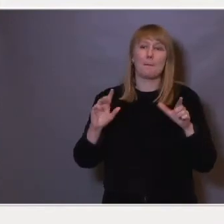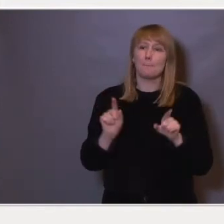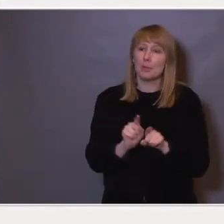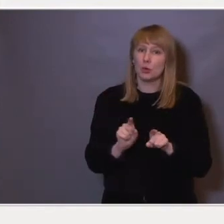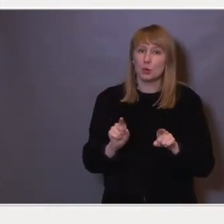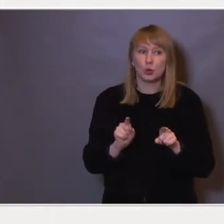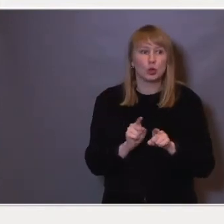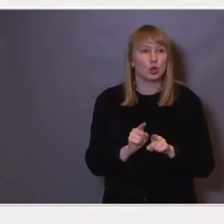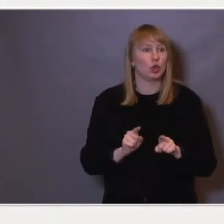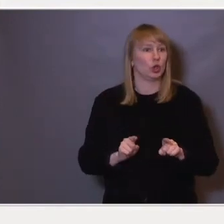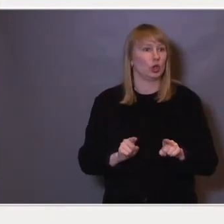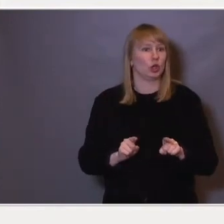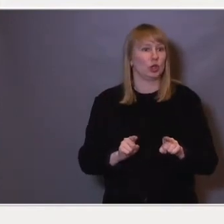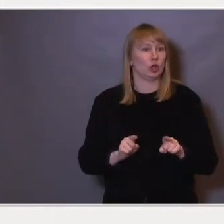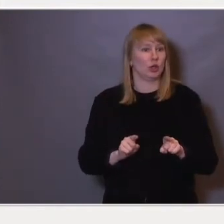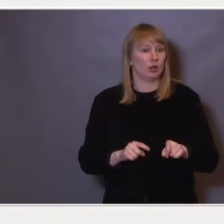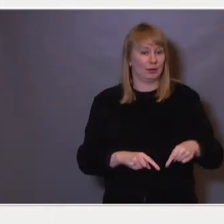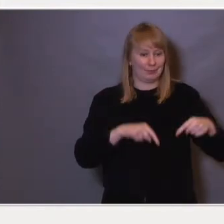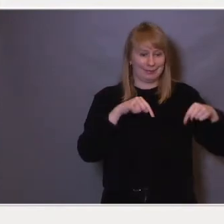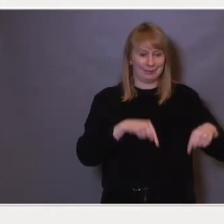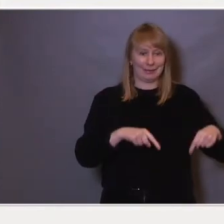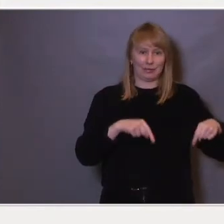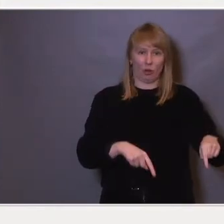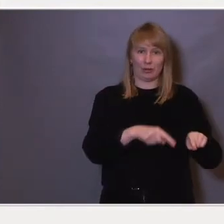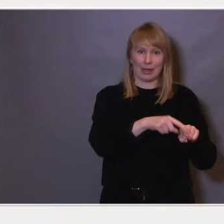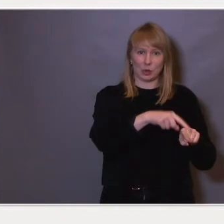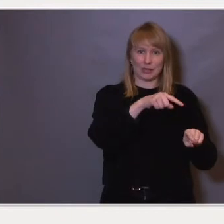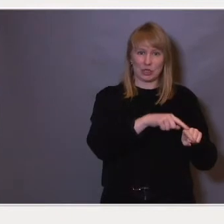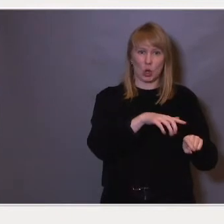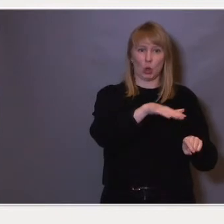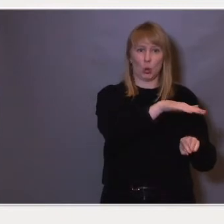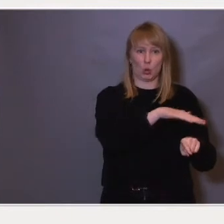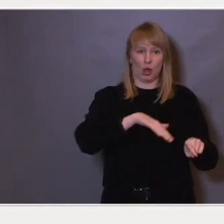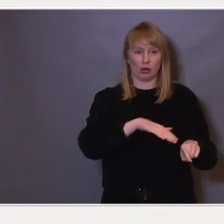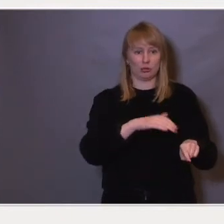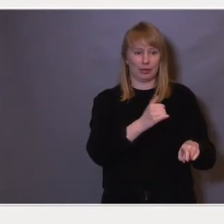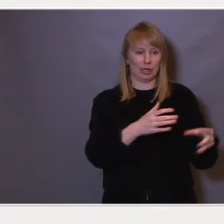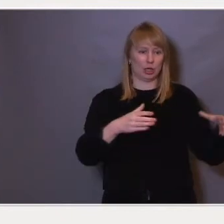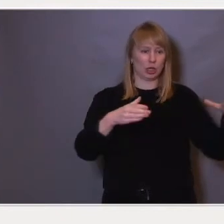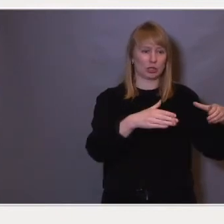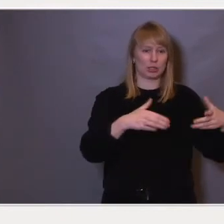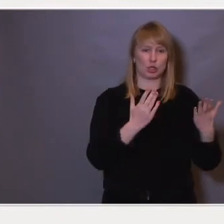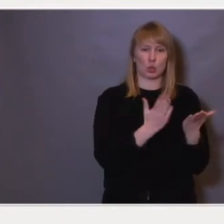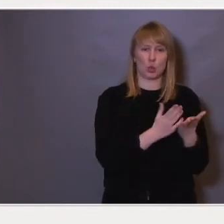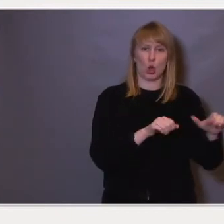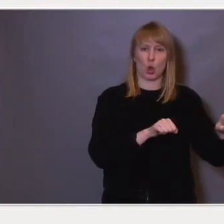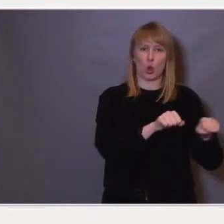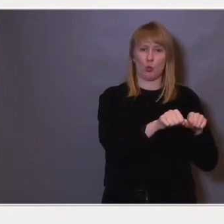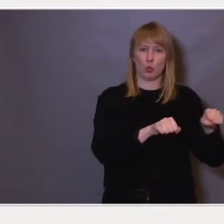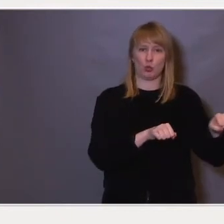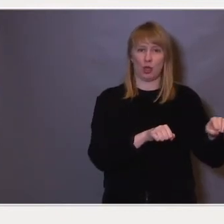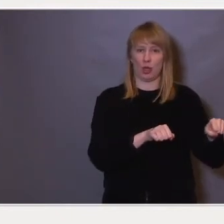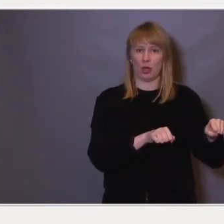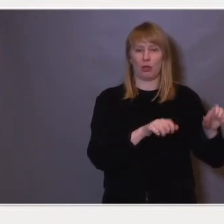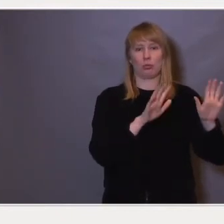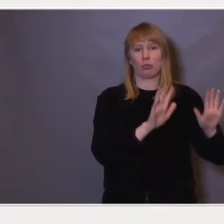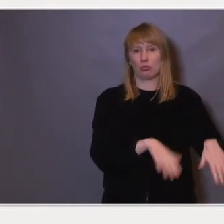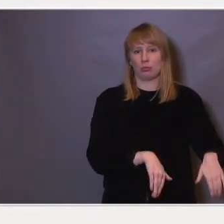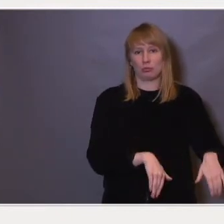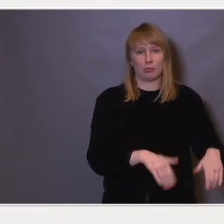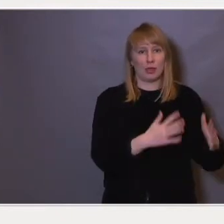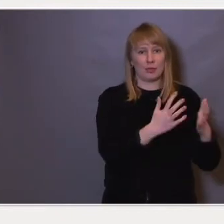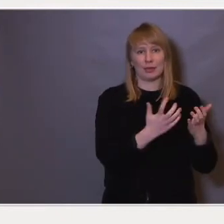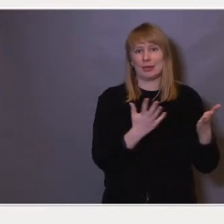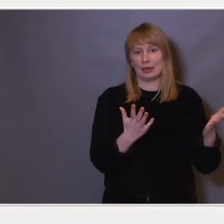vil gjøre mange av de som i dag introduseres lokalt, i en klasse, en skole, en kommune, overflødige,